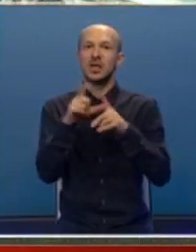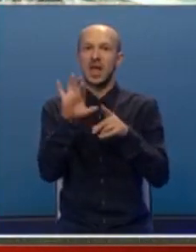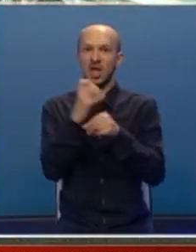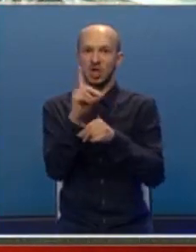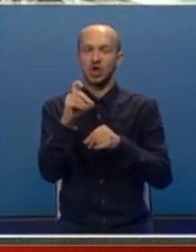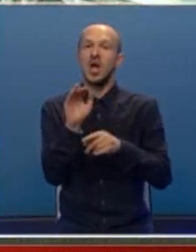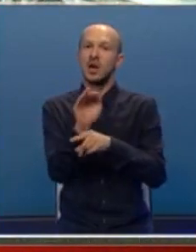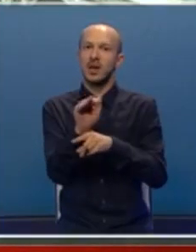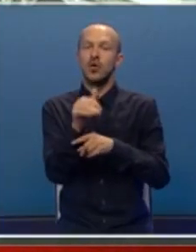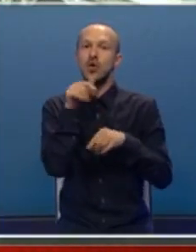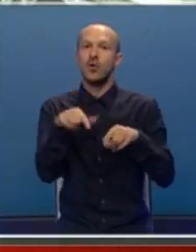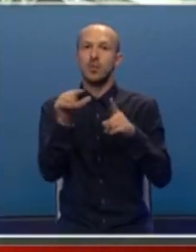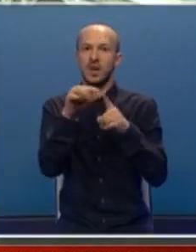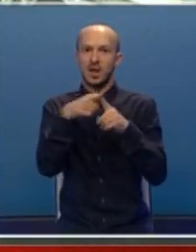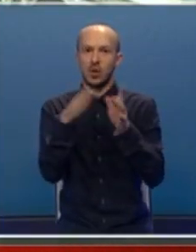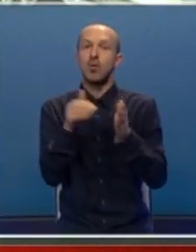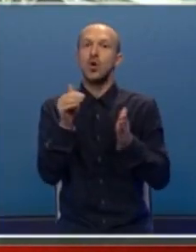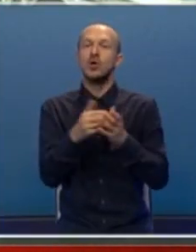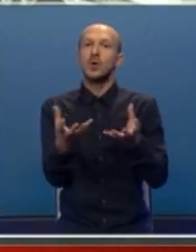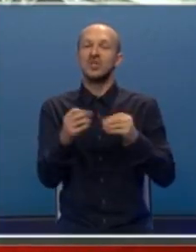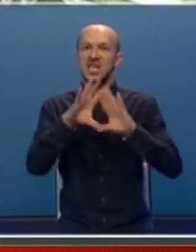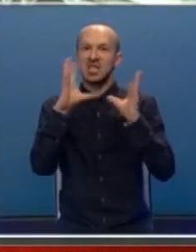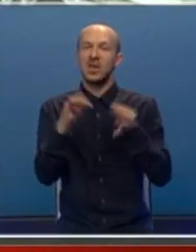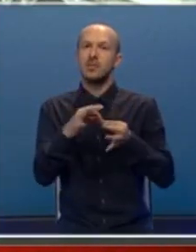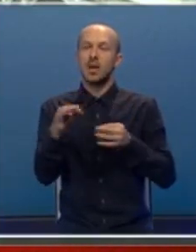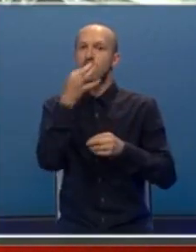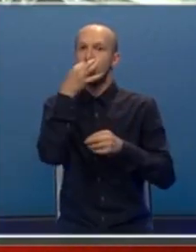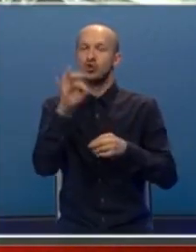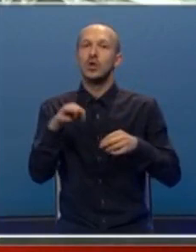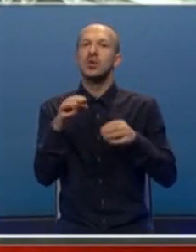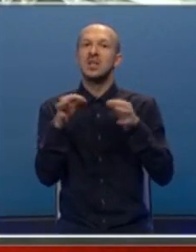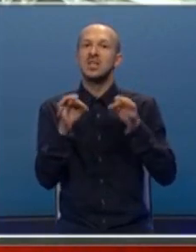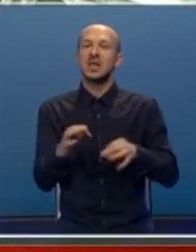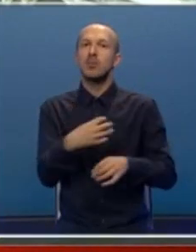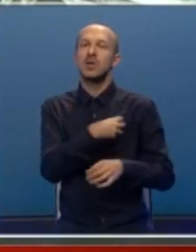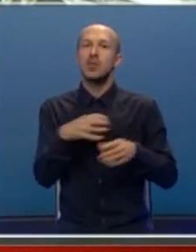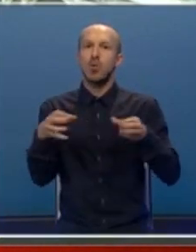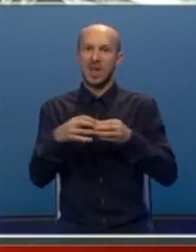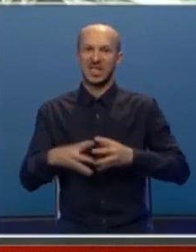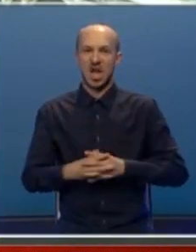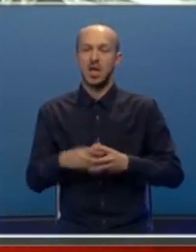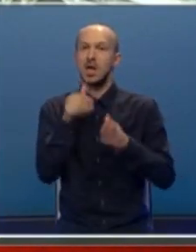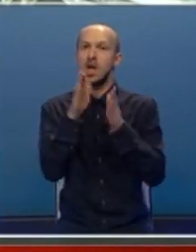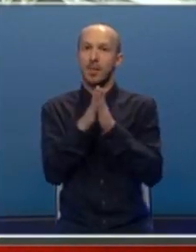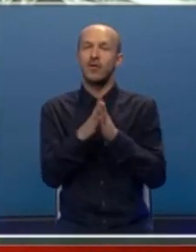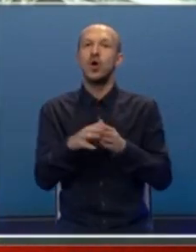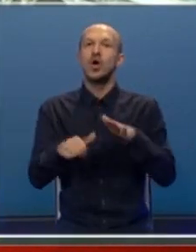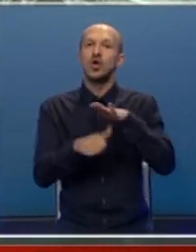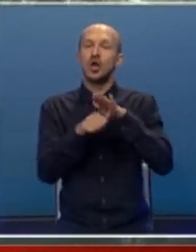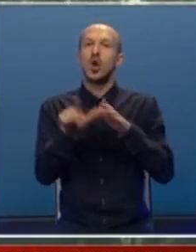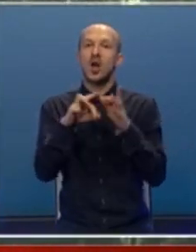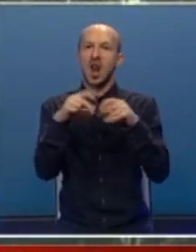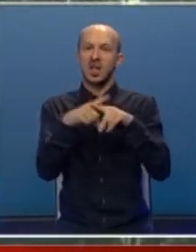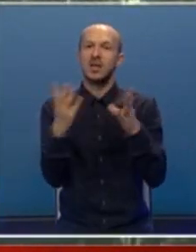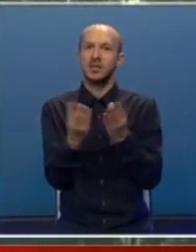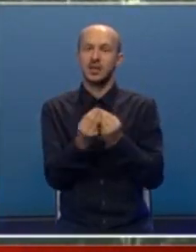Egić najavio je ovom prilikom da će preduzeti sve mjere na poboljšanju stanja boračke populacije i apelovao na čelnike lokalnih